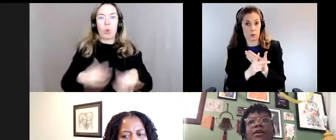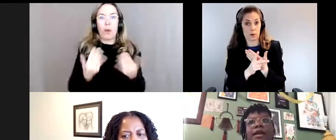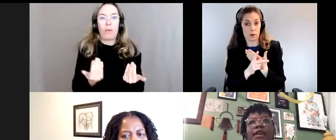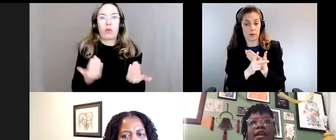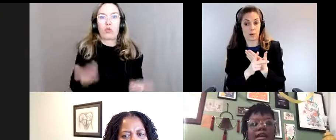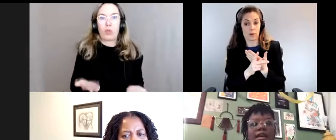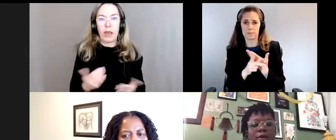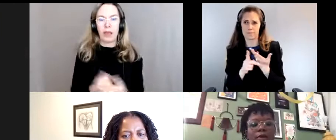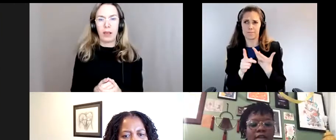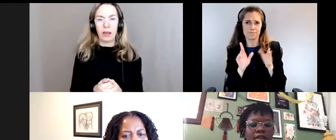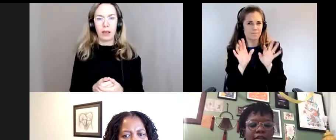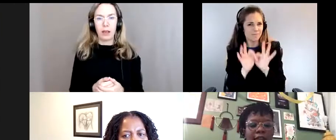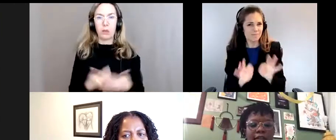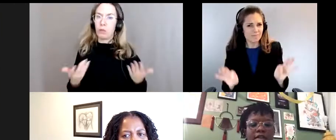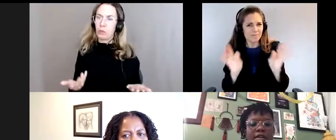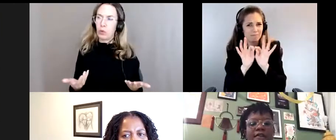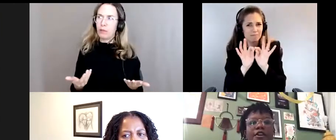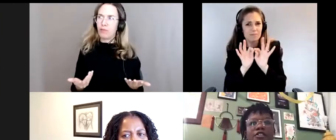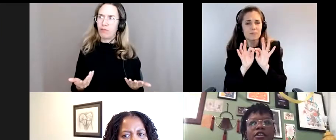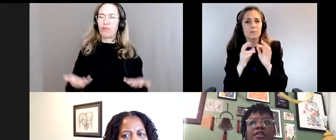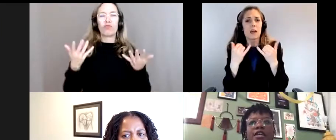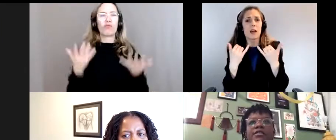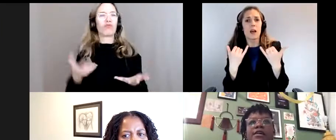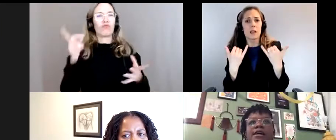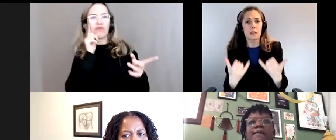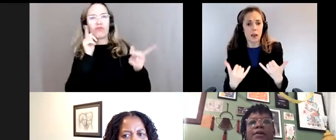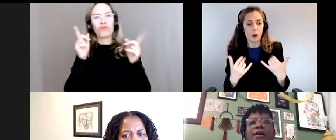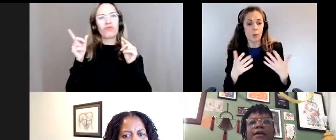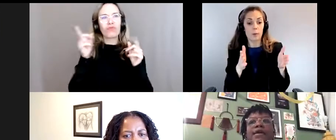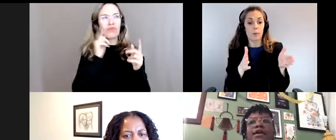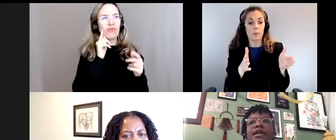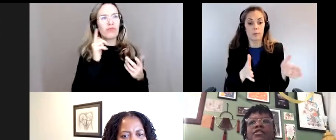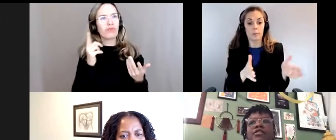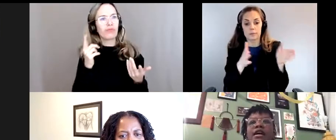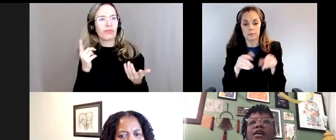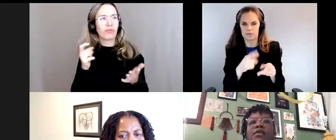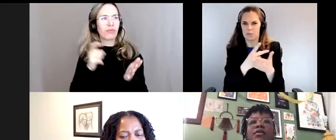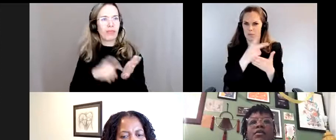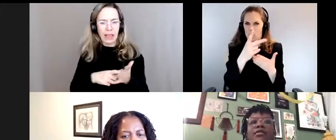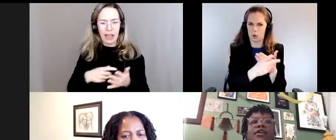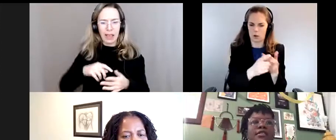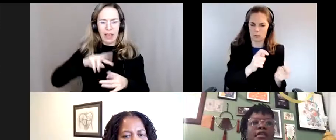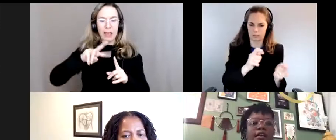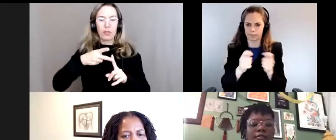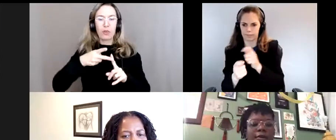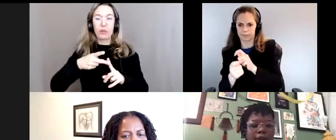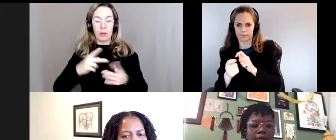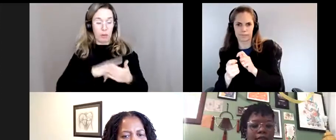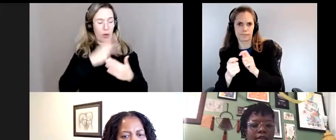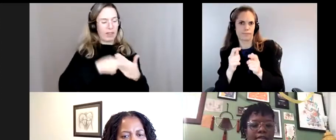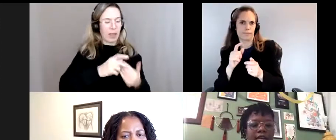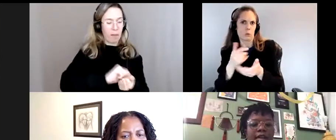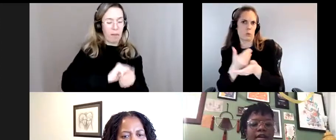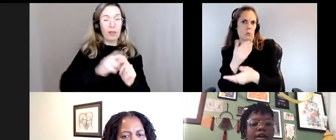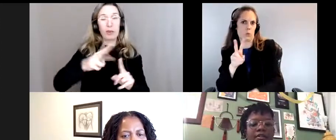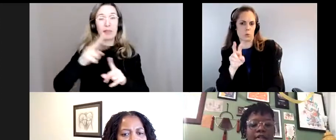ce qu'on entend beaucoup lorsqu'on... À mesure qu'on avance vers la deuxième version de notre programme, c'est qu'il